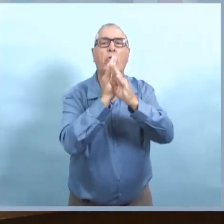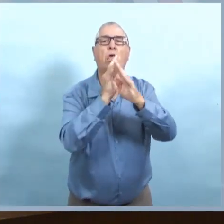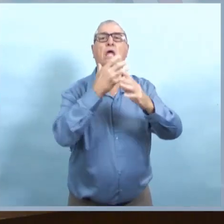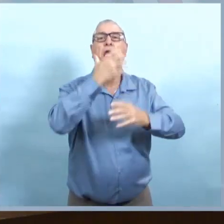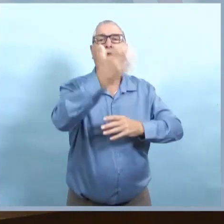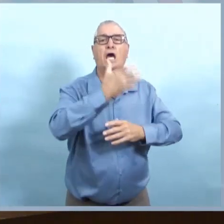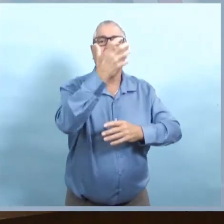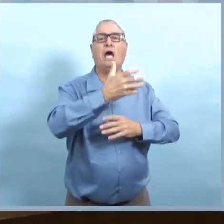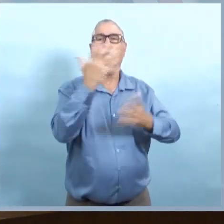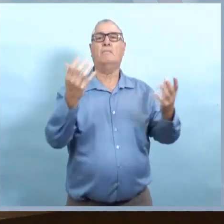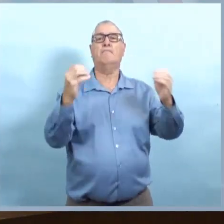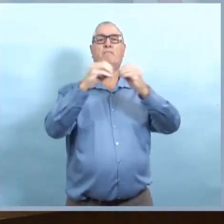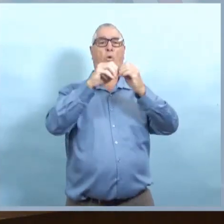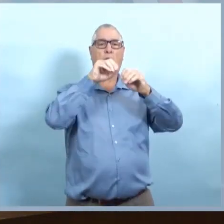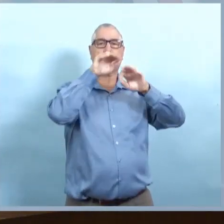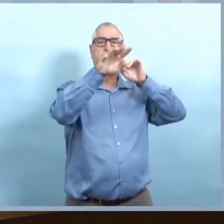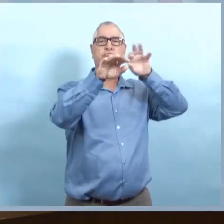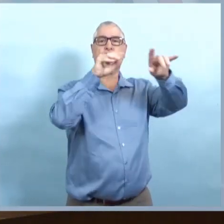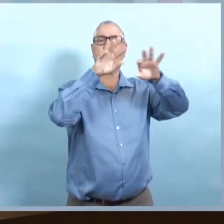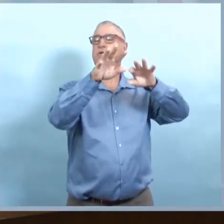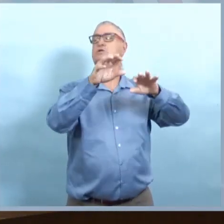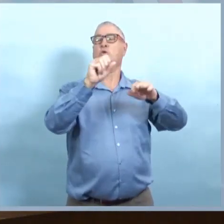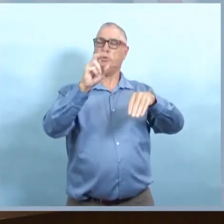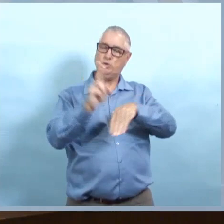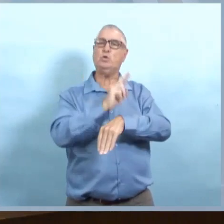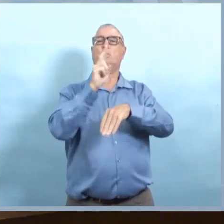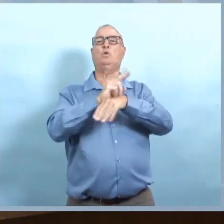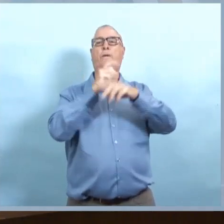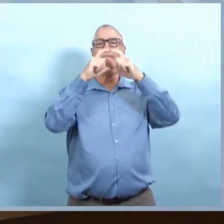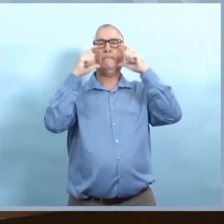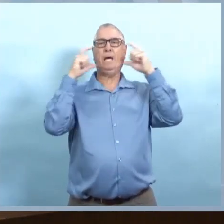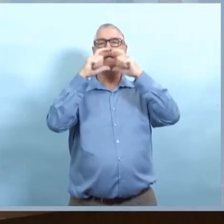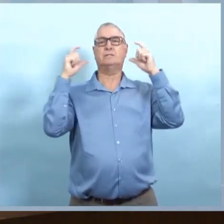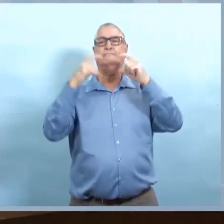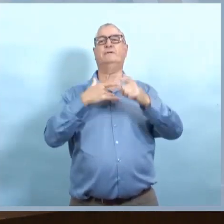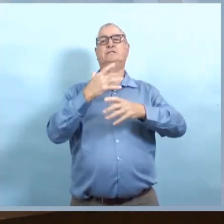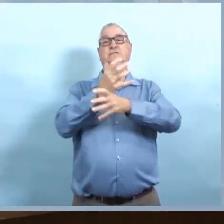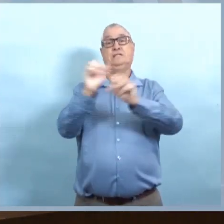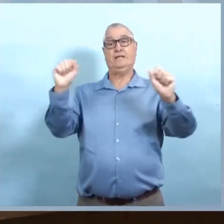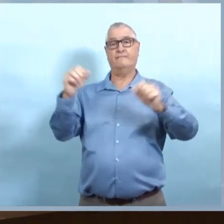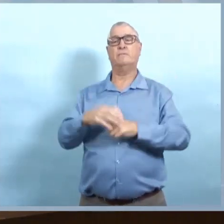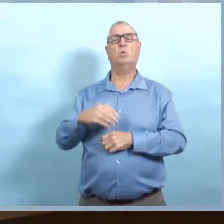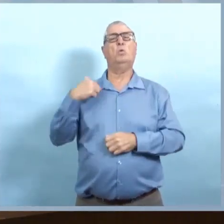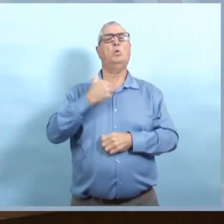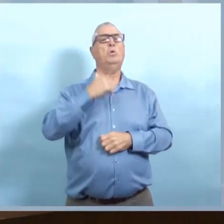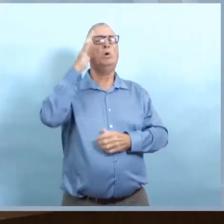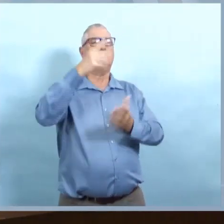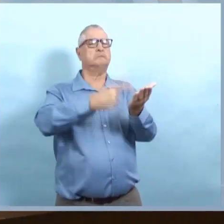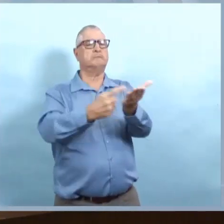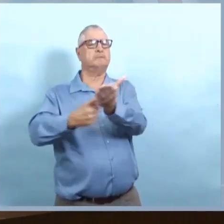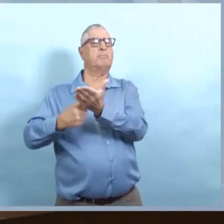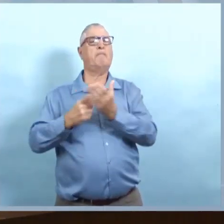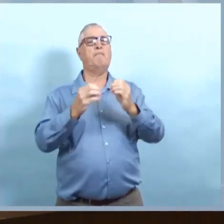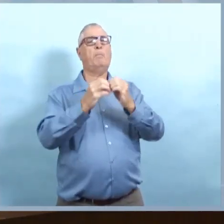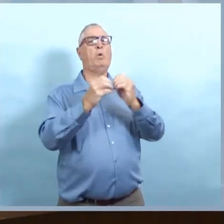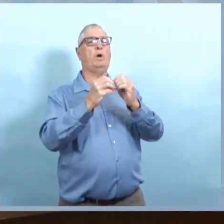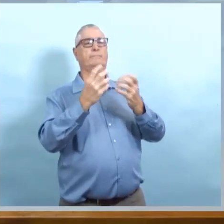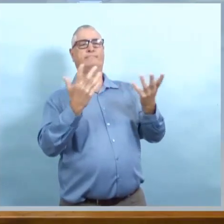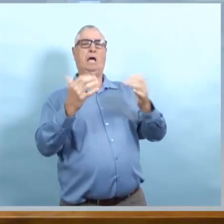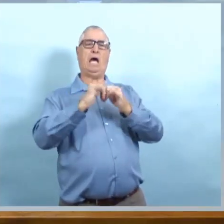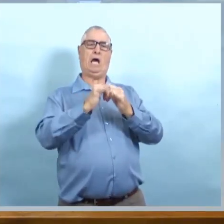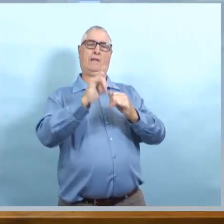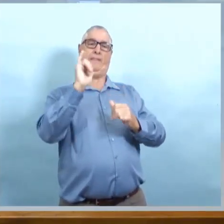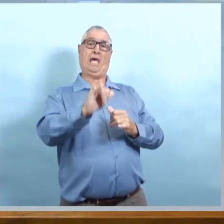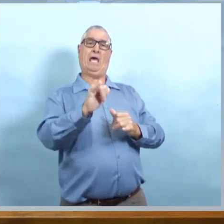des rapports provenant d'autres endroits disant que la musique forte fait en sorte que les gens parlent plus fort, ils sont plus prêts